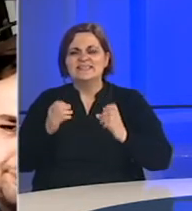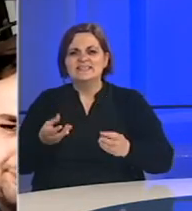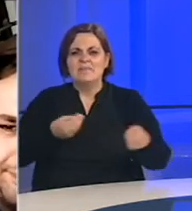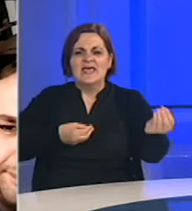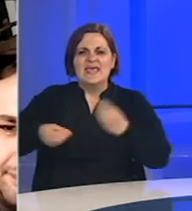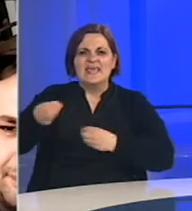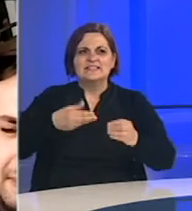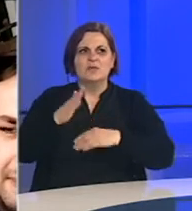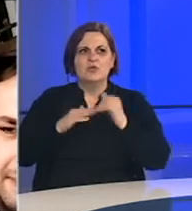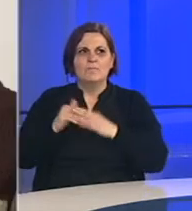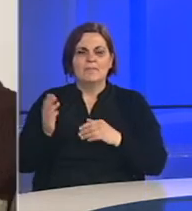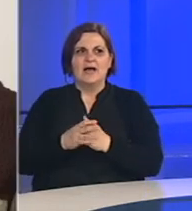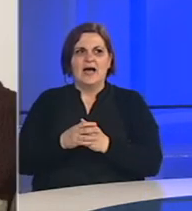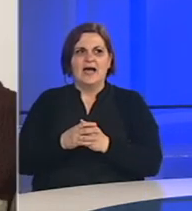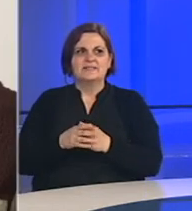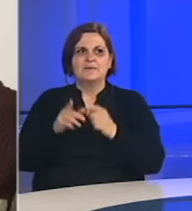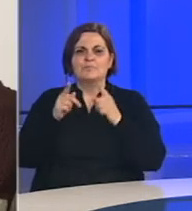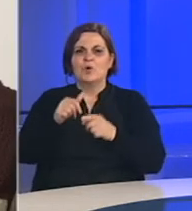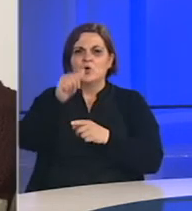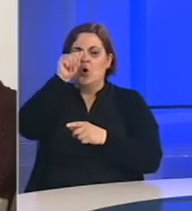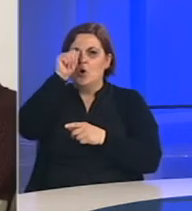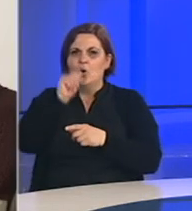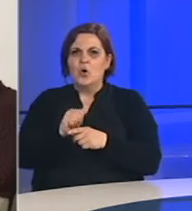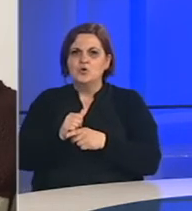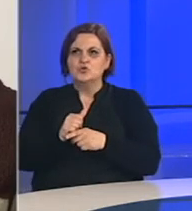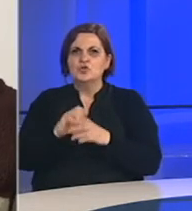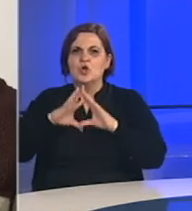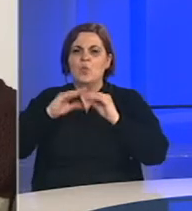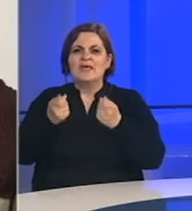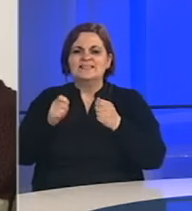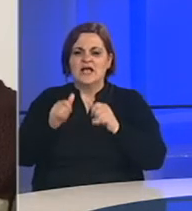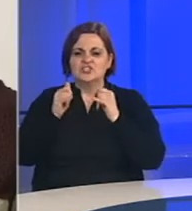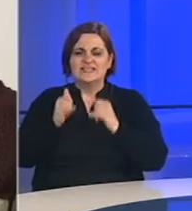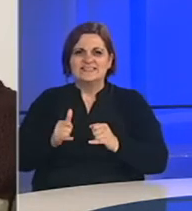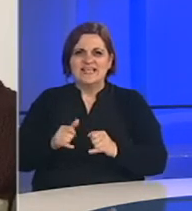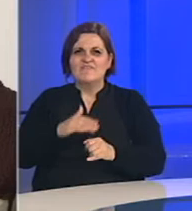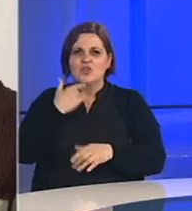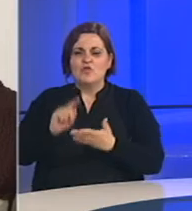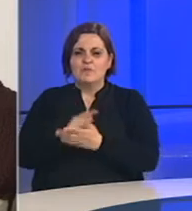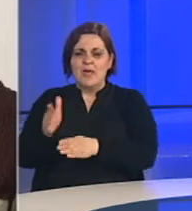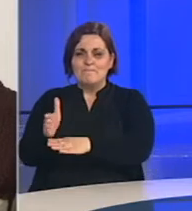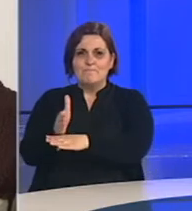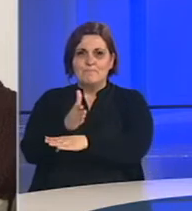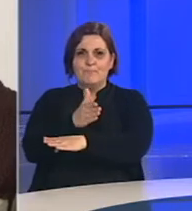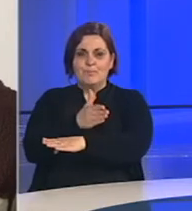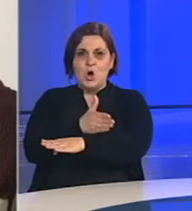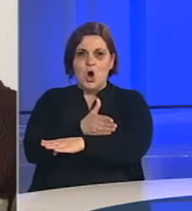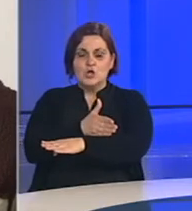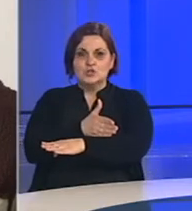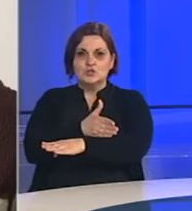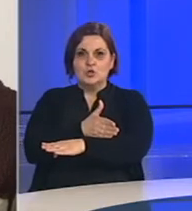razmenjuju prakse. Ono što je uopšteni zaključak evo sad mislim da je već dovoljno vremena prošlo jeste da su